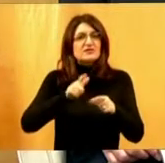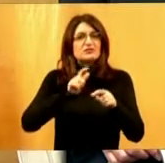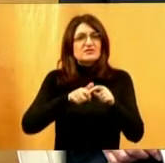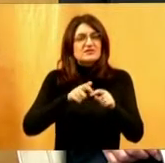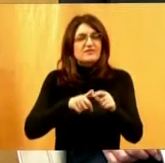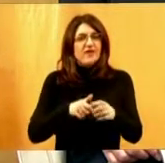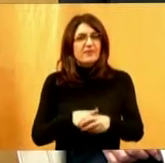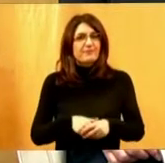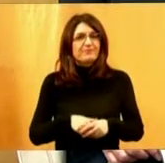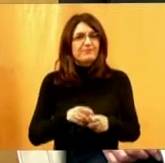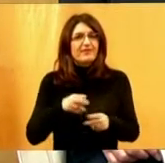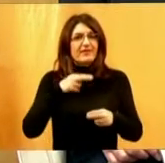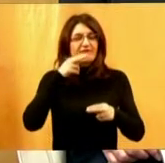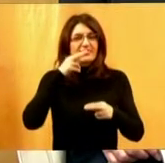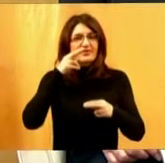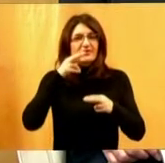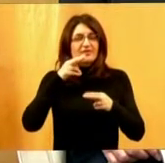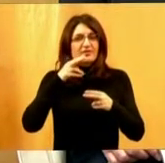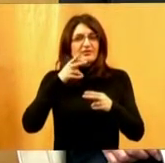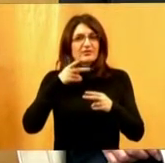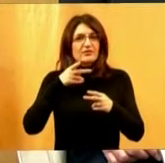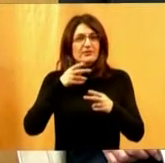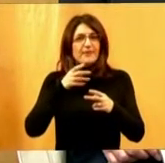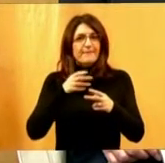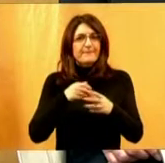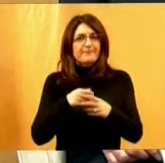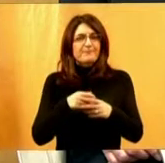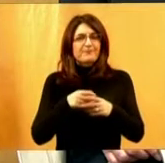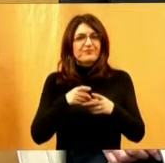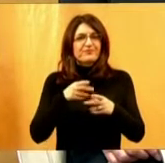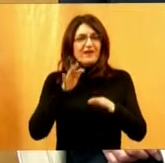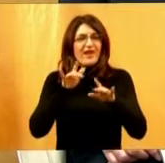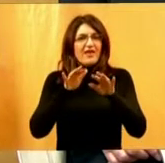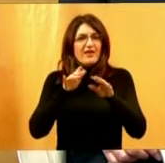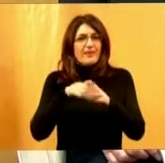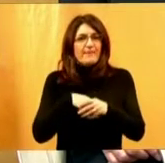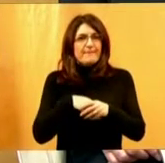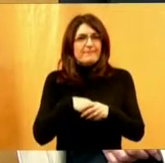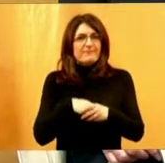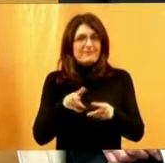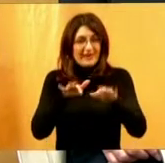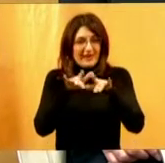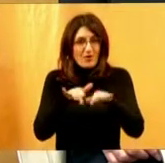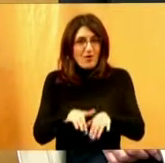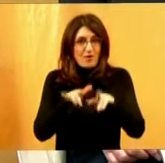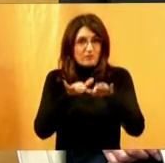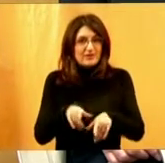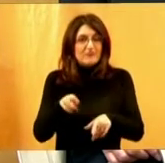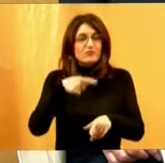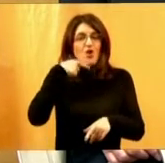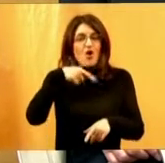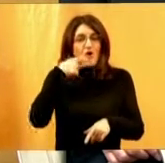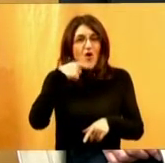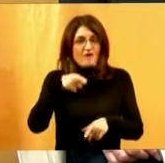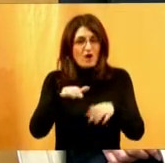da informatički sustavi, dakle računala sa govornim